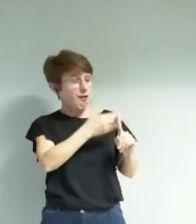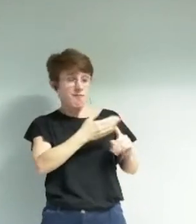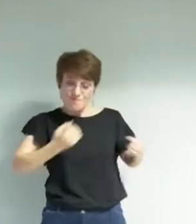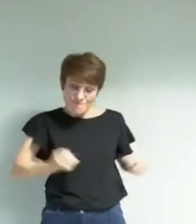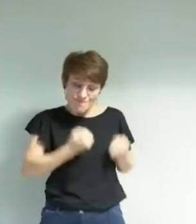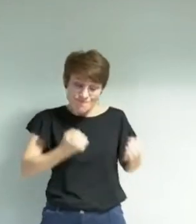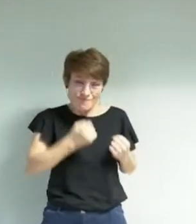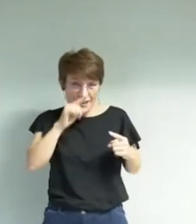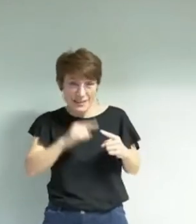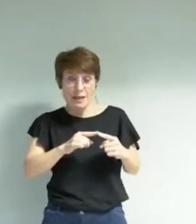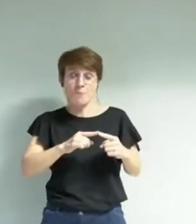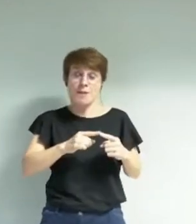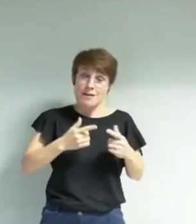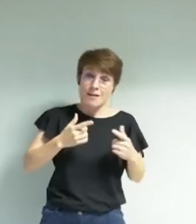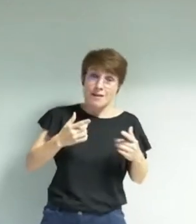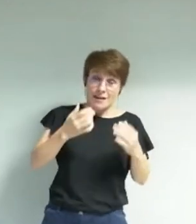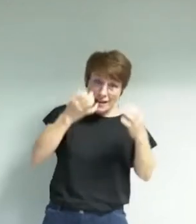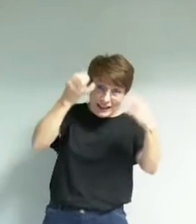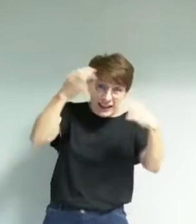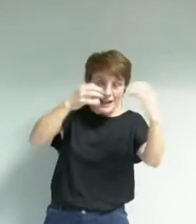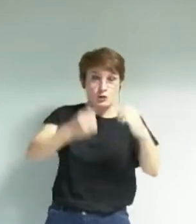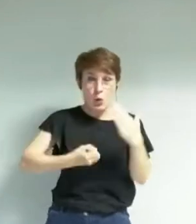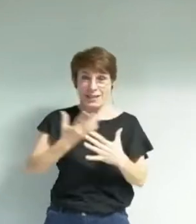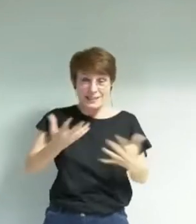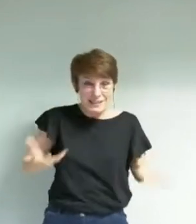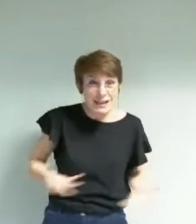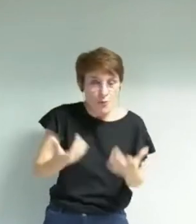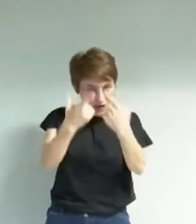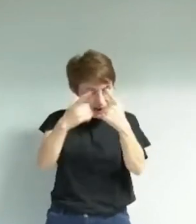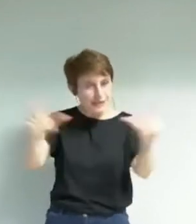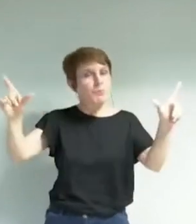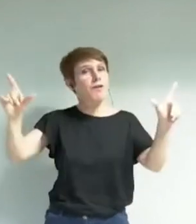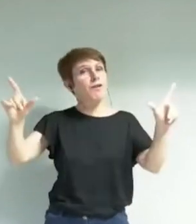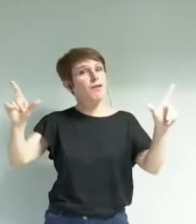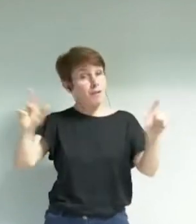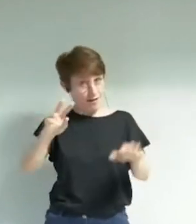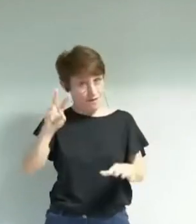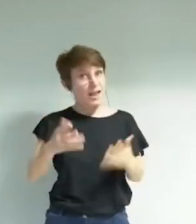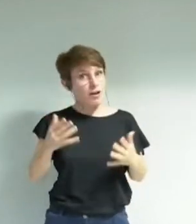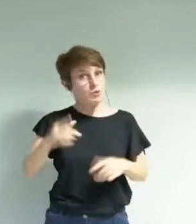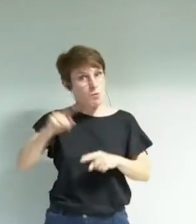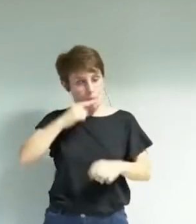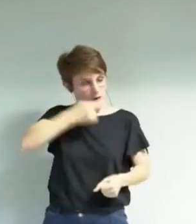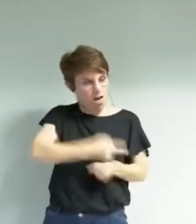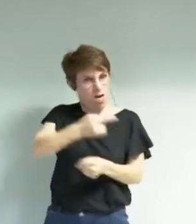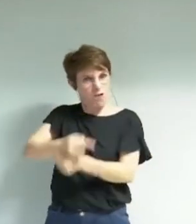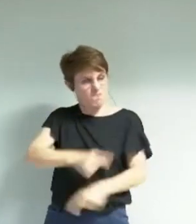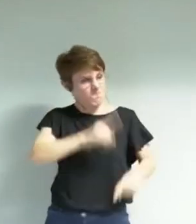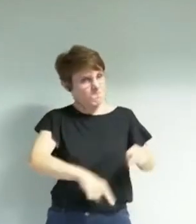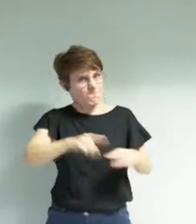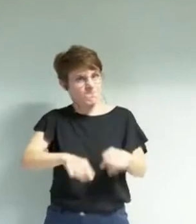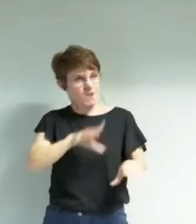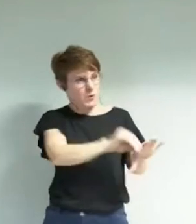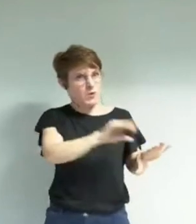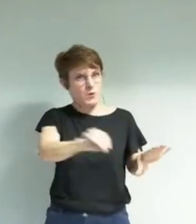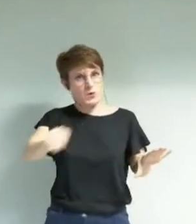la liberté de création artistique et il faut le rappeler ça a été rappelé par l'adjointe nous vivons des temps de censure autour du parcours